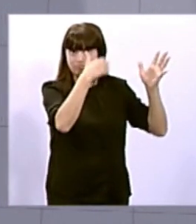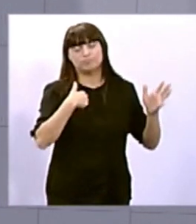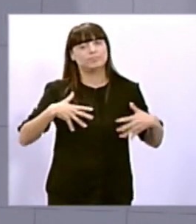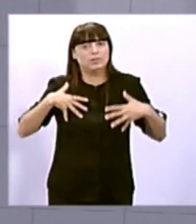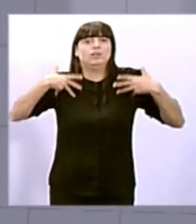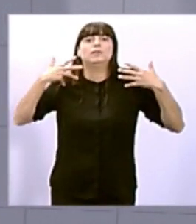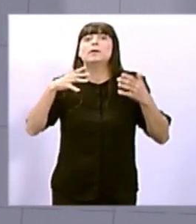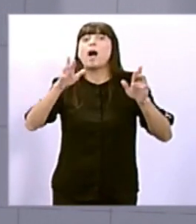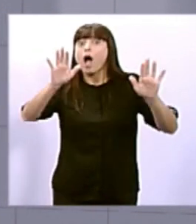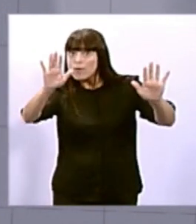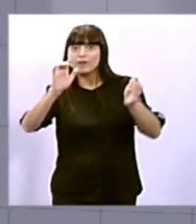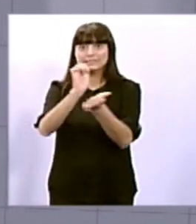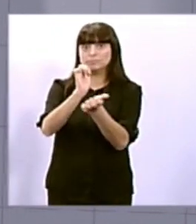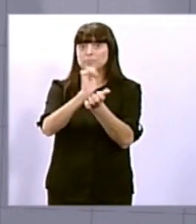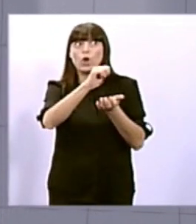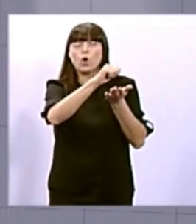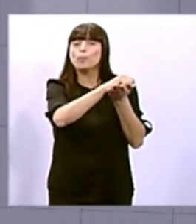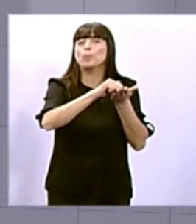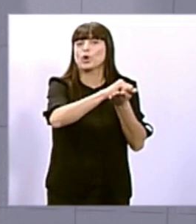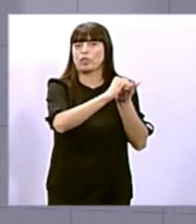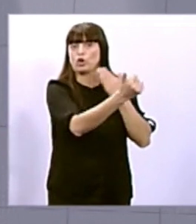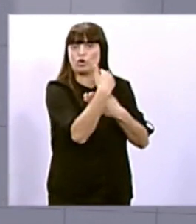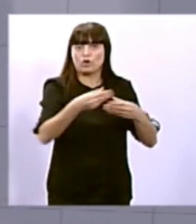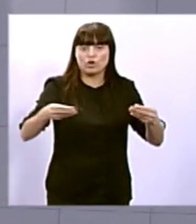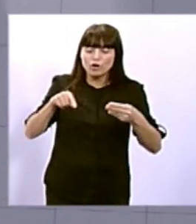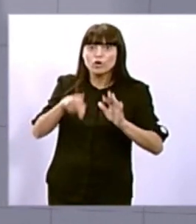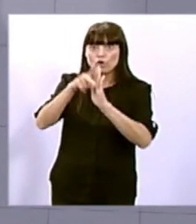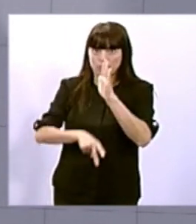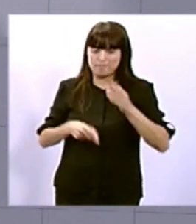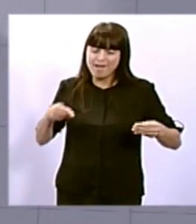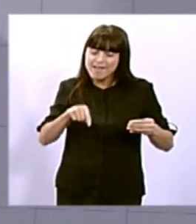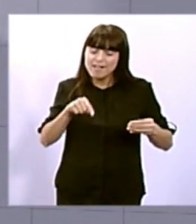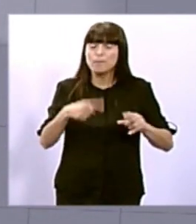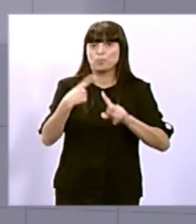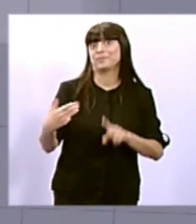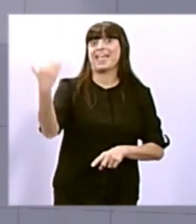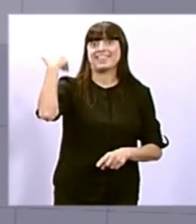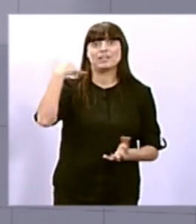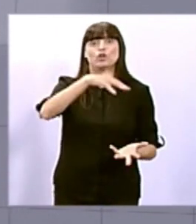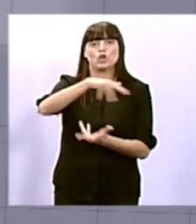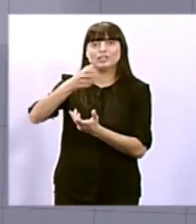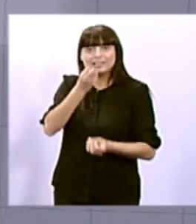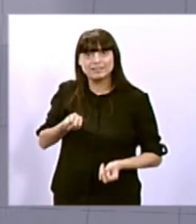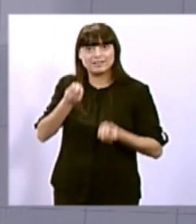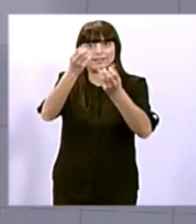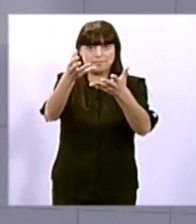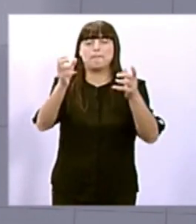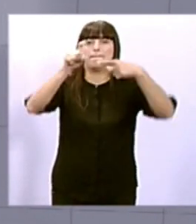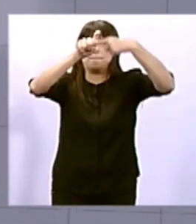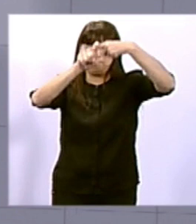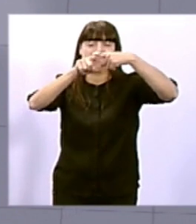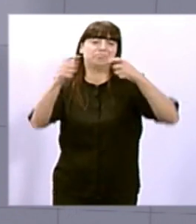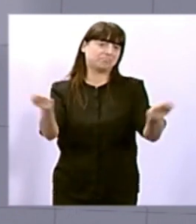'esborrany d'aquesta normativa que ha de sustentar aquesta notícia d'ahir i que, en qualsevol cas,